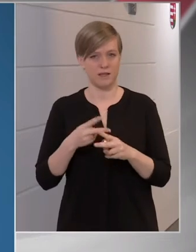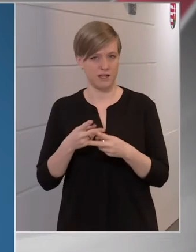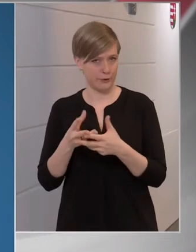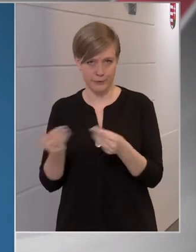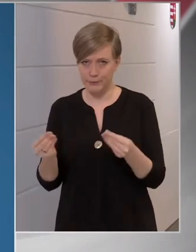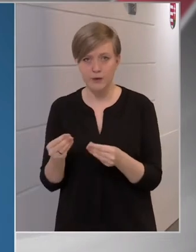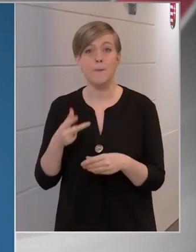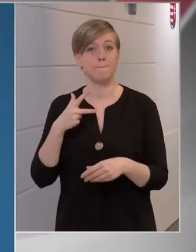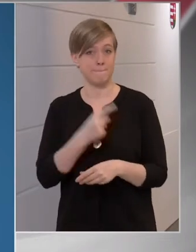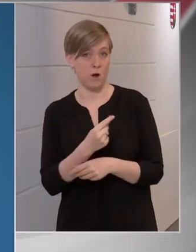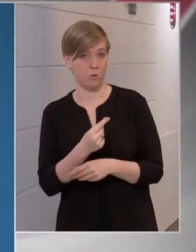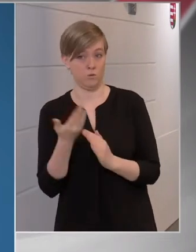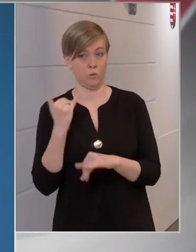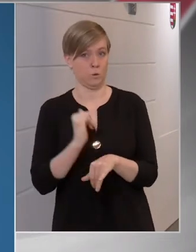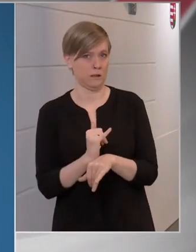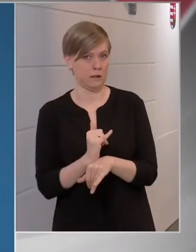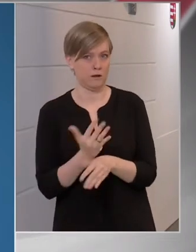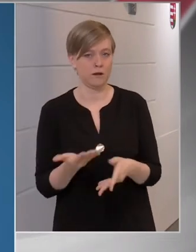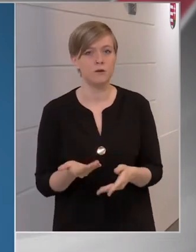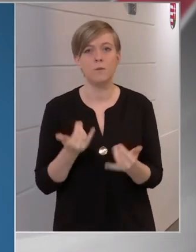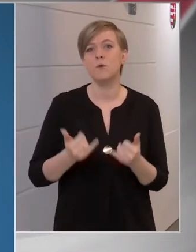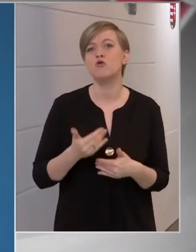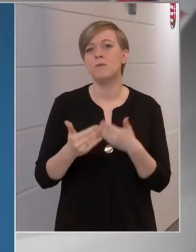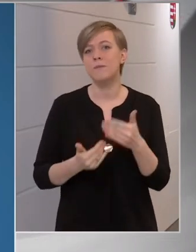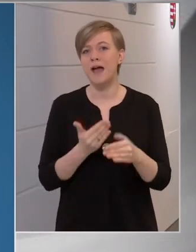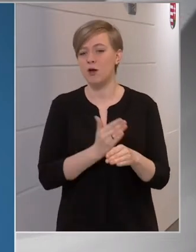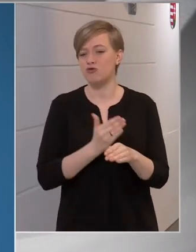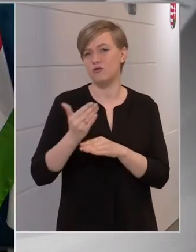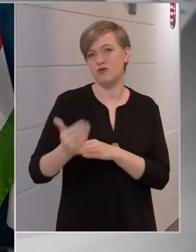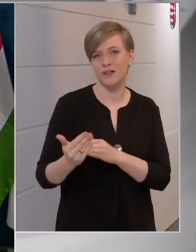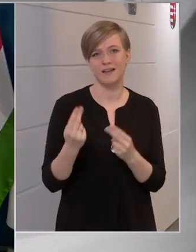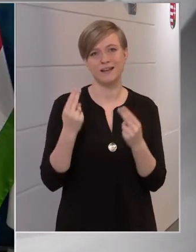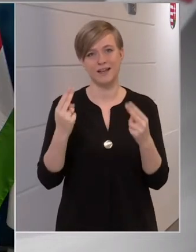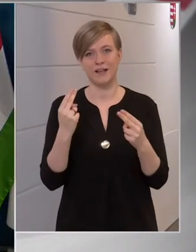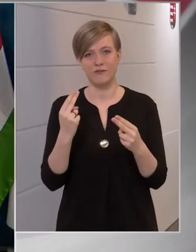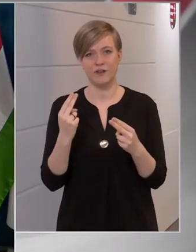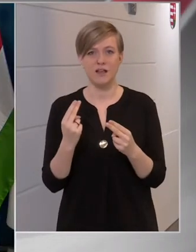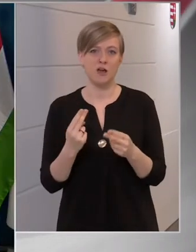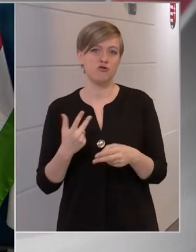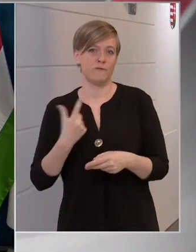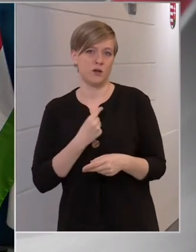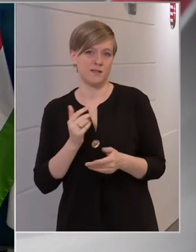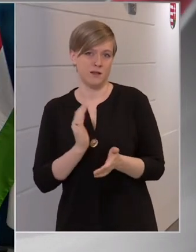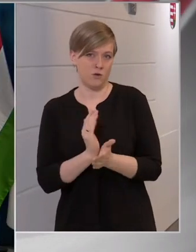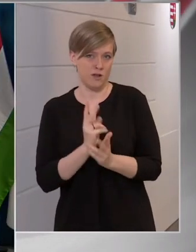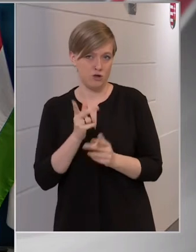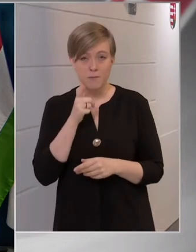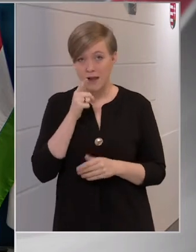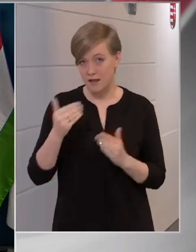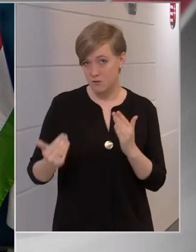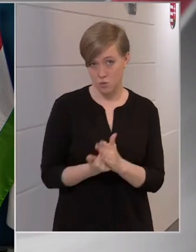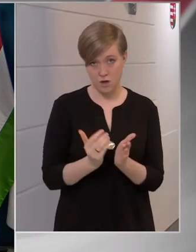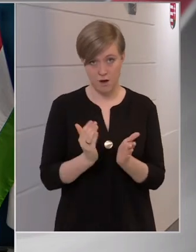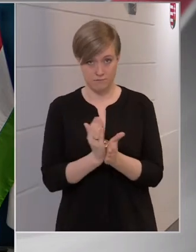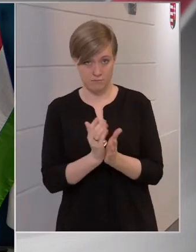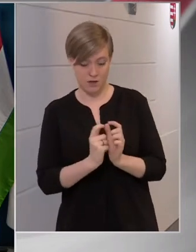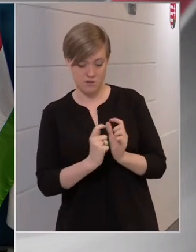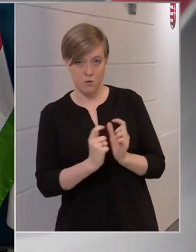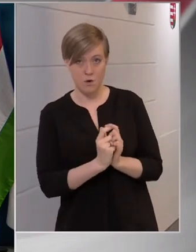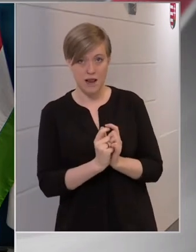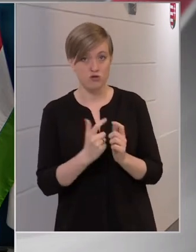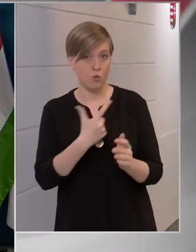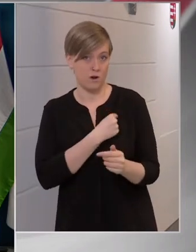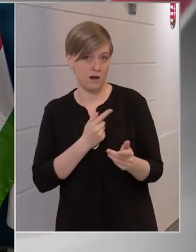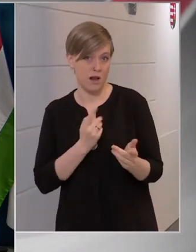átesett szemét beoltottak múlt héten, és most egy májusig érvényes vakcina igazolást kapott? Kapni fog-e egy újabbat majd az oltás